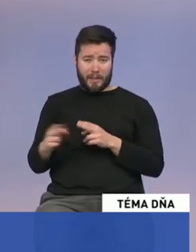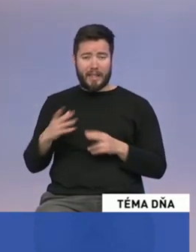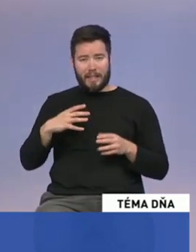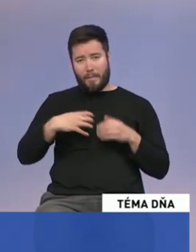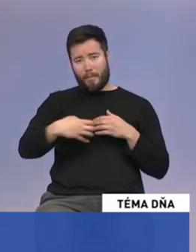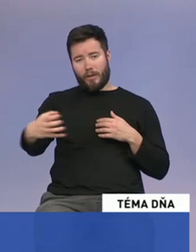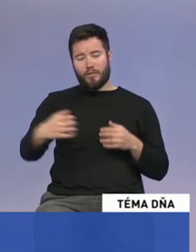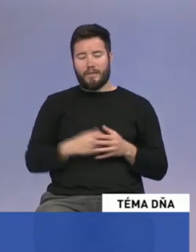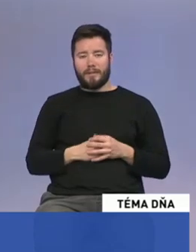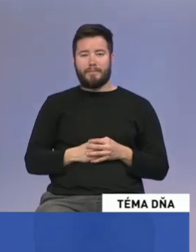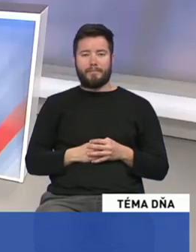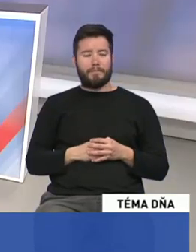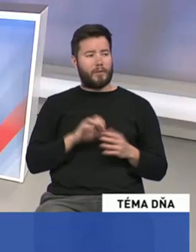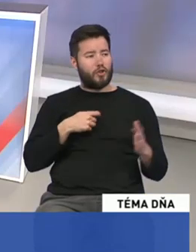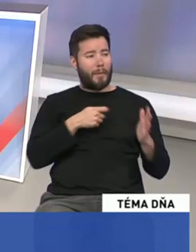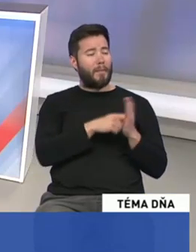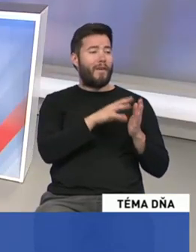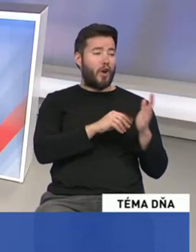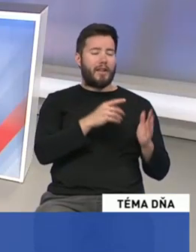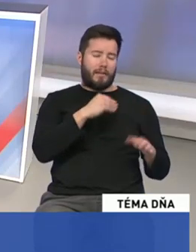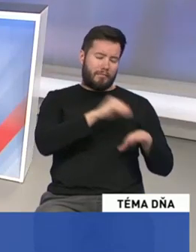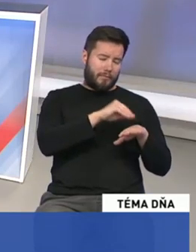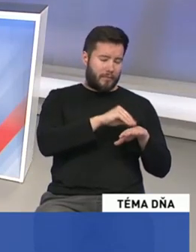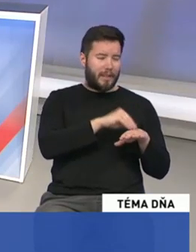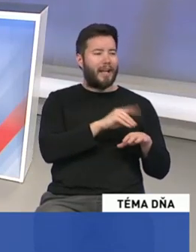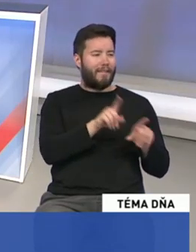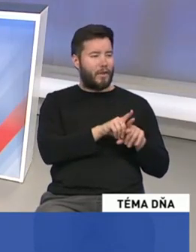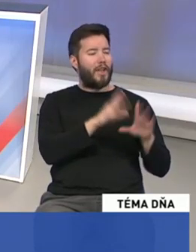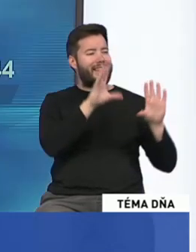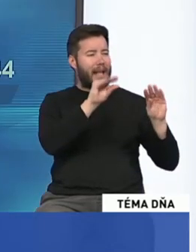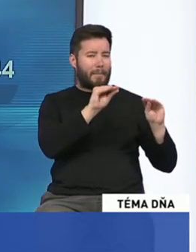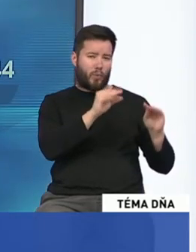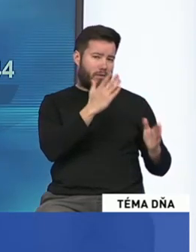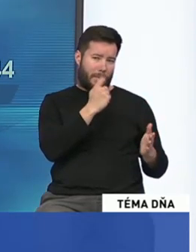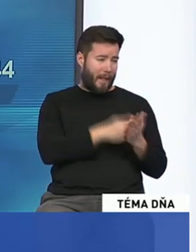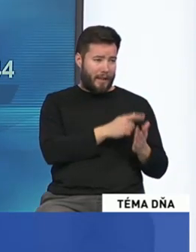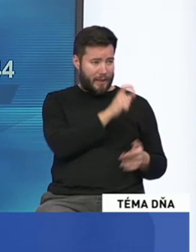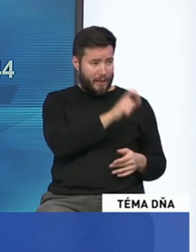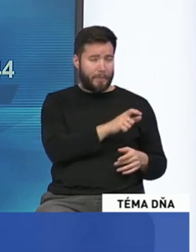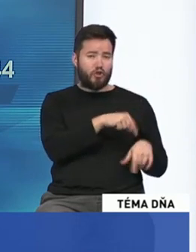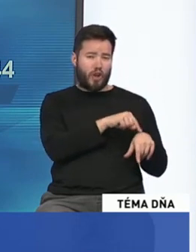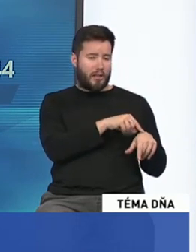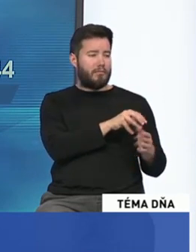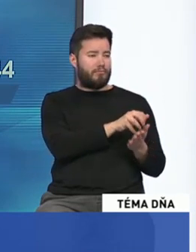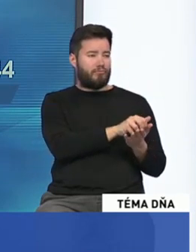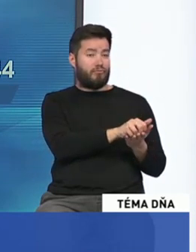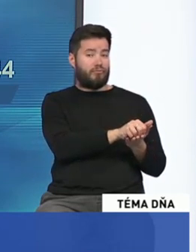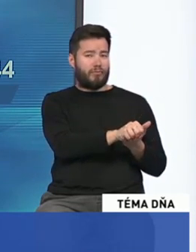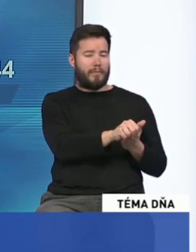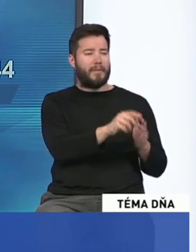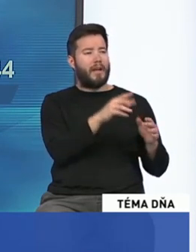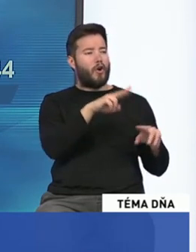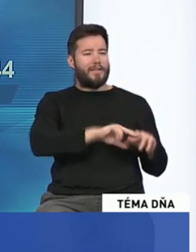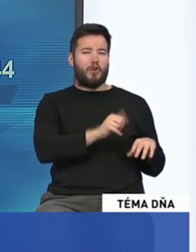Ešte doplním, možno v rámci toho úvodu, že aj vy máte 10 minút na vaše odpovede pochopiteľne, je na vás ako v časom naložite, už vám čas samozrejme ubieha momentálne, máte ešte 8 minút